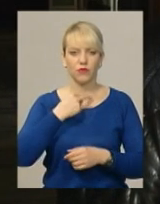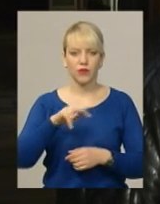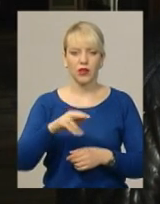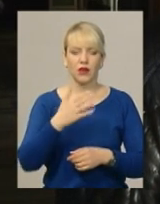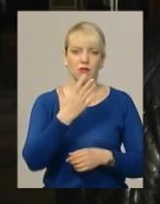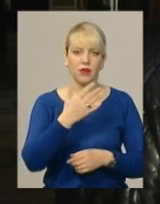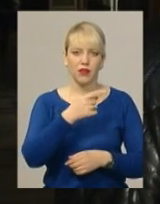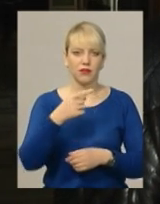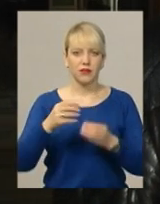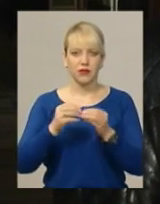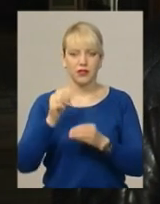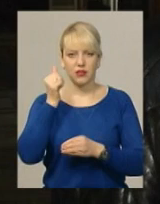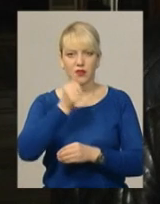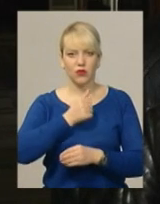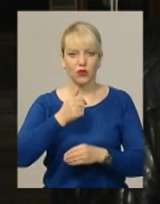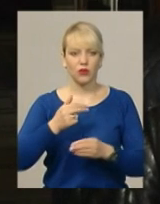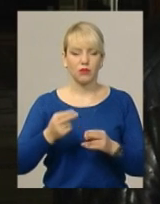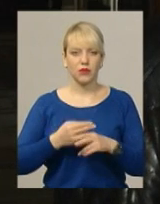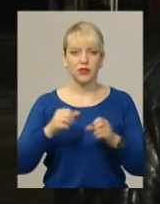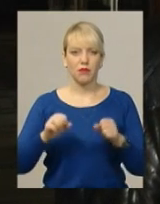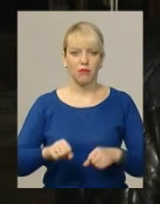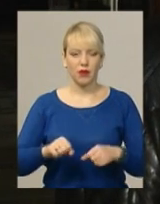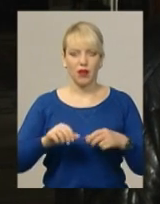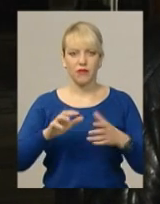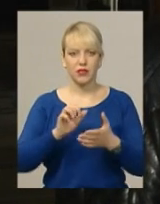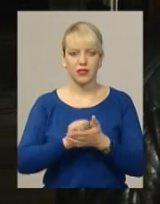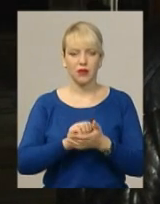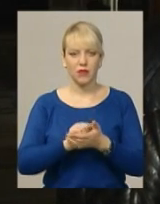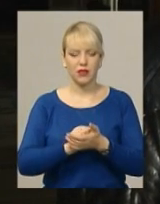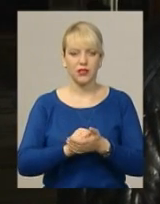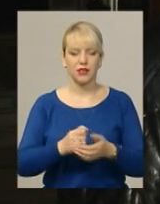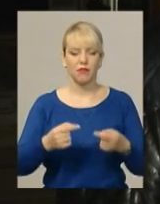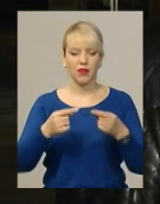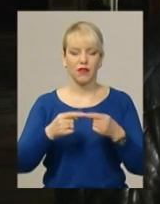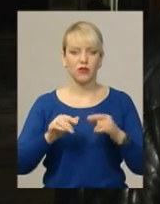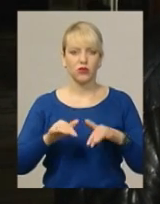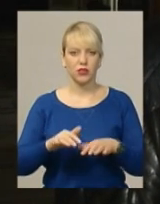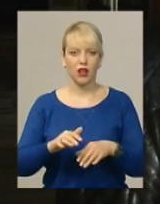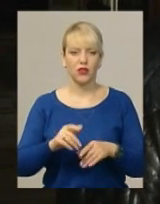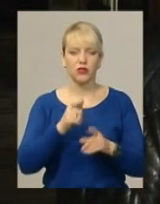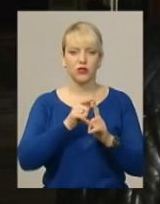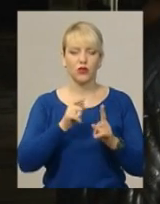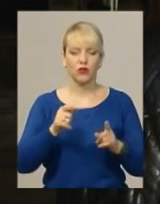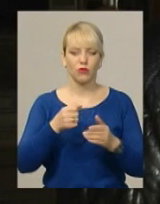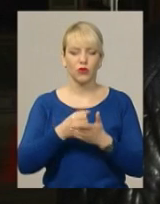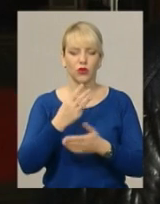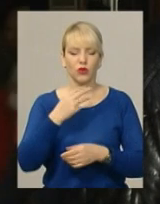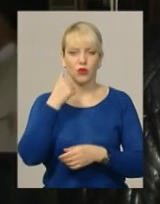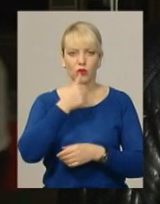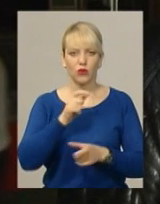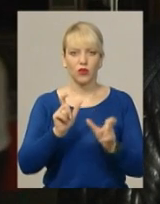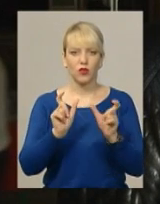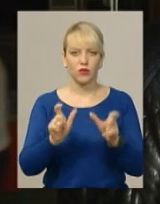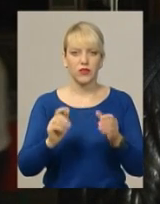років, з позбавленням права обіймати певні посади або займатися певною діяльністю строком до 3 років з конфіскацією майна.